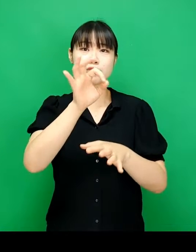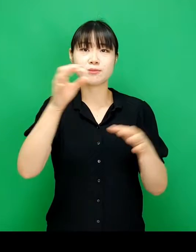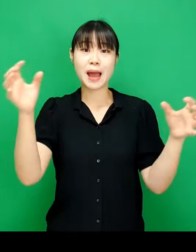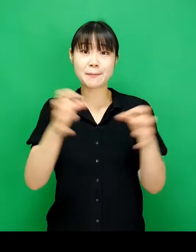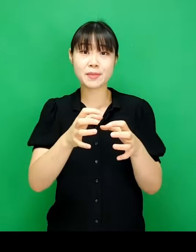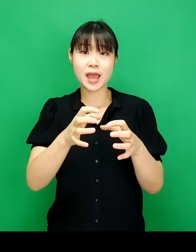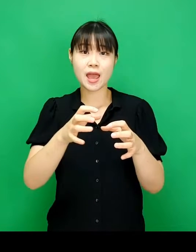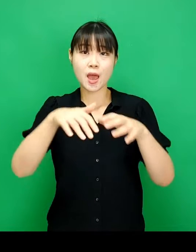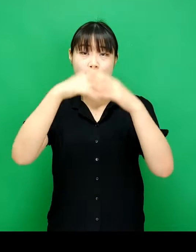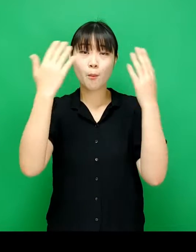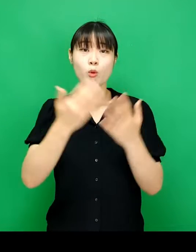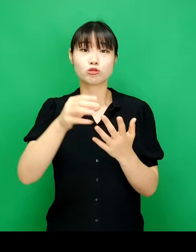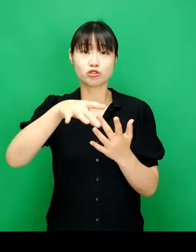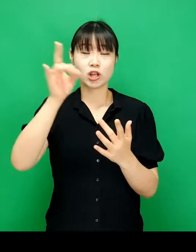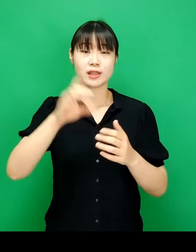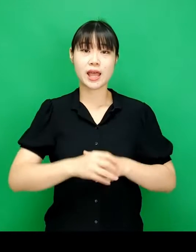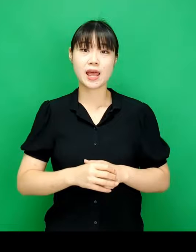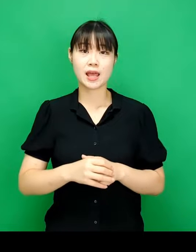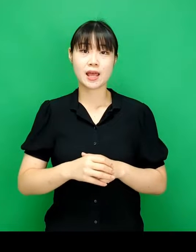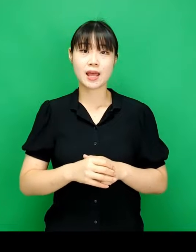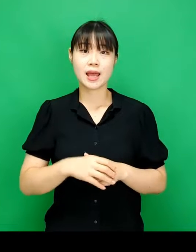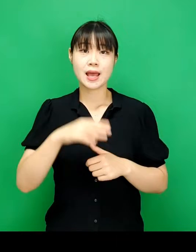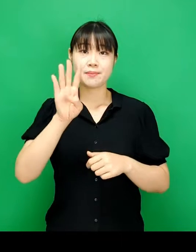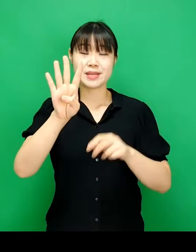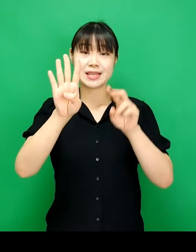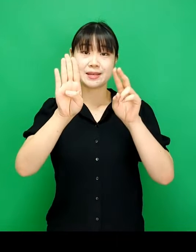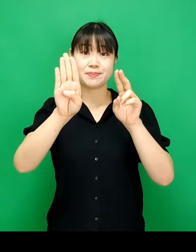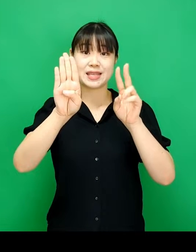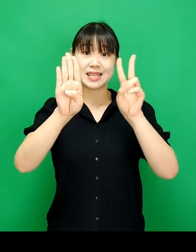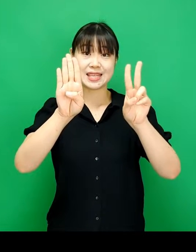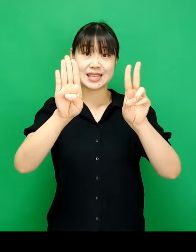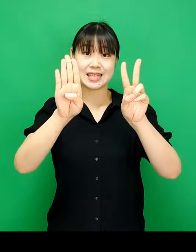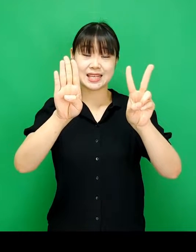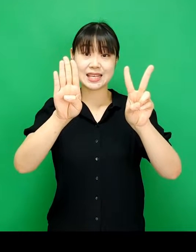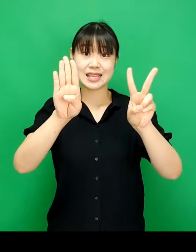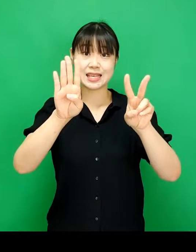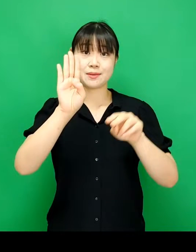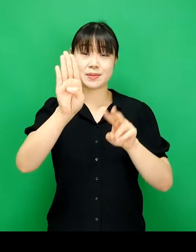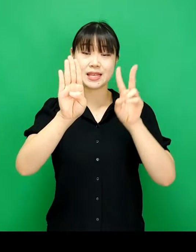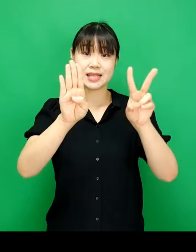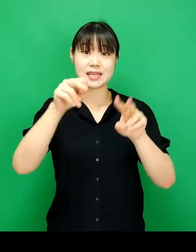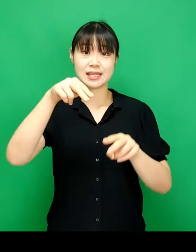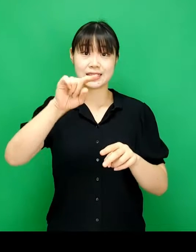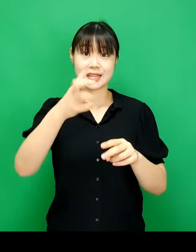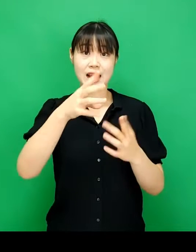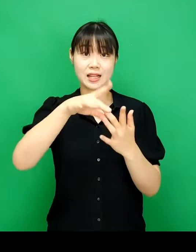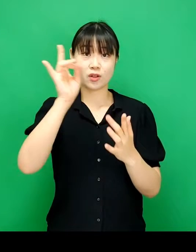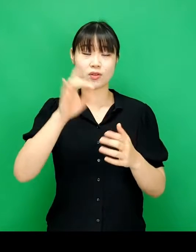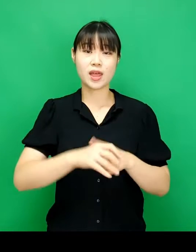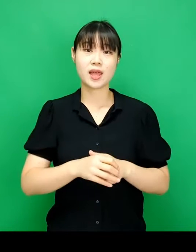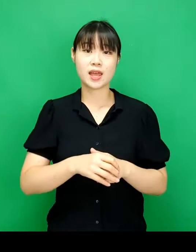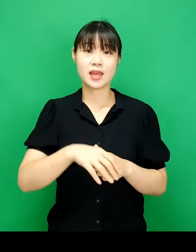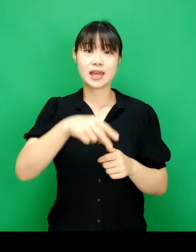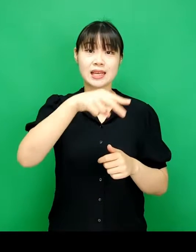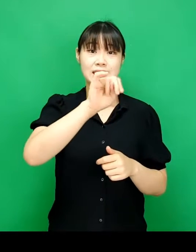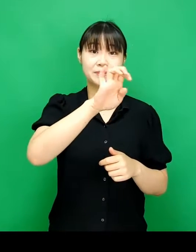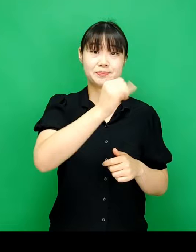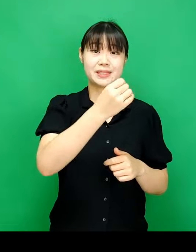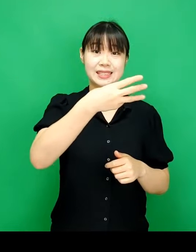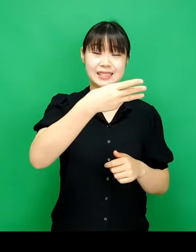기부금액 합계 부분을 모두 선택하겠습니다 비, 이, 셀을 선택합니다